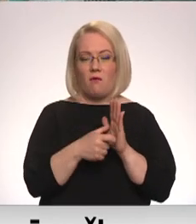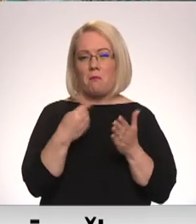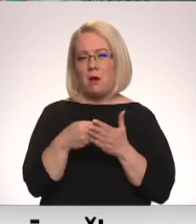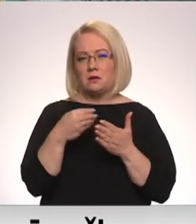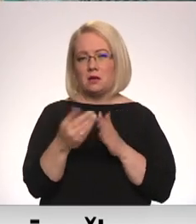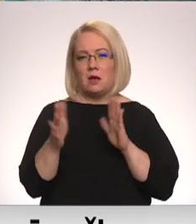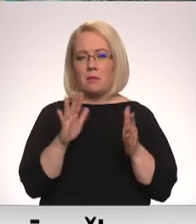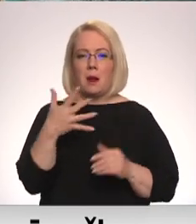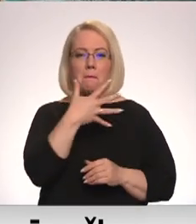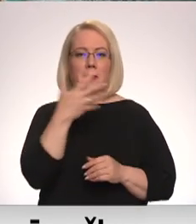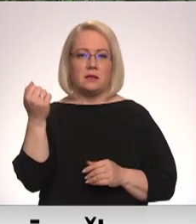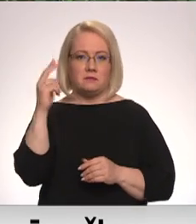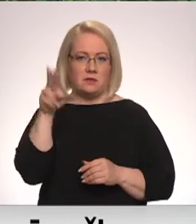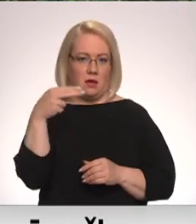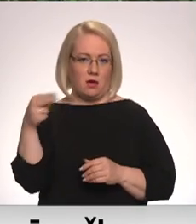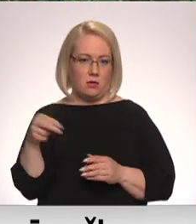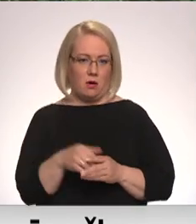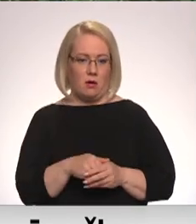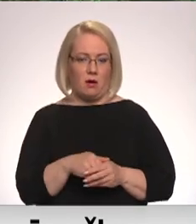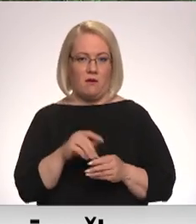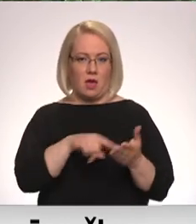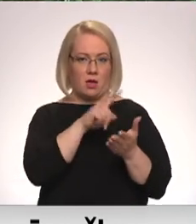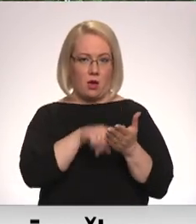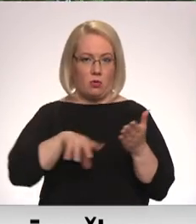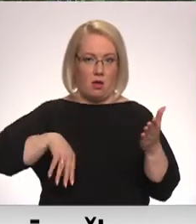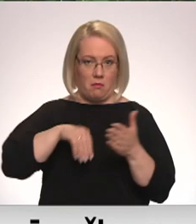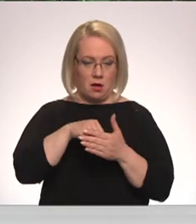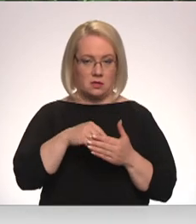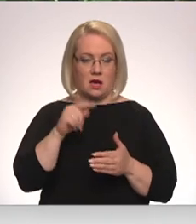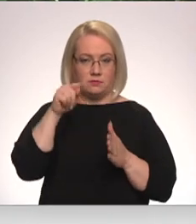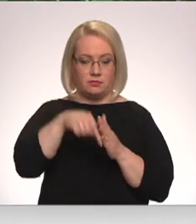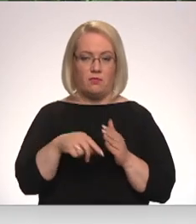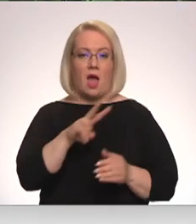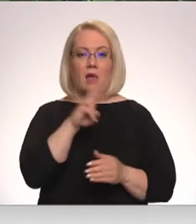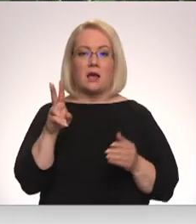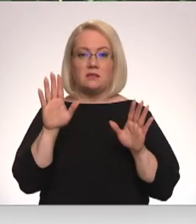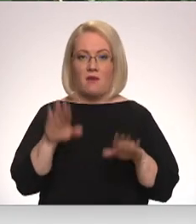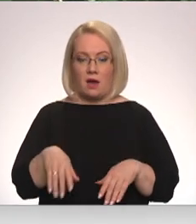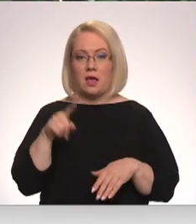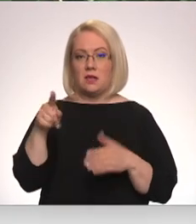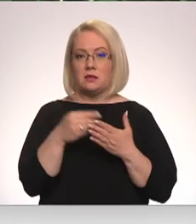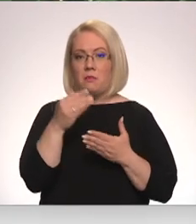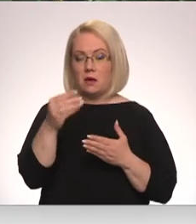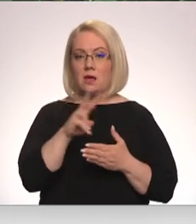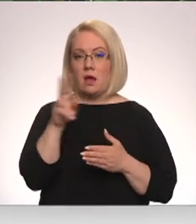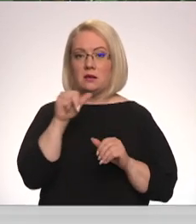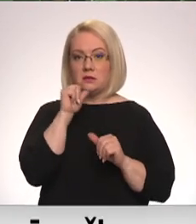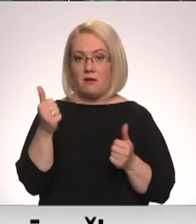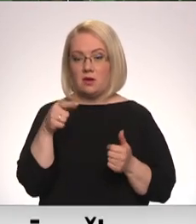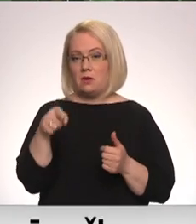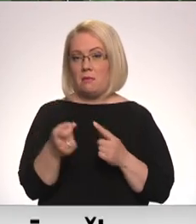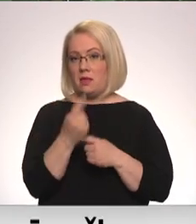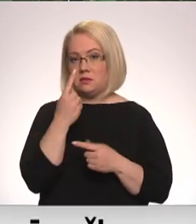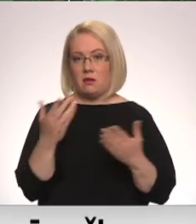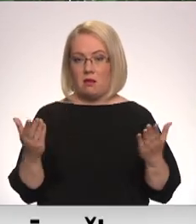vismaz 500 eiro. Maksās par to urbumi? Kas nu varēs, tas maksās, bet kas nu nevarēs, tas tam nesanāks.